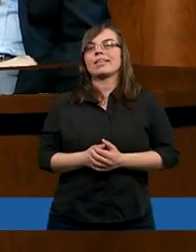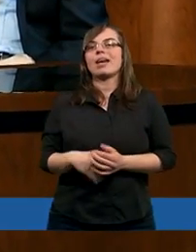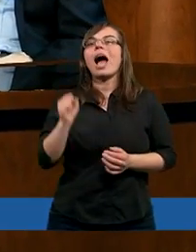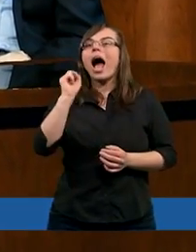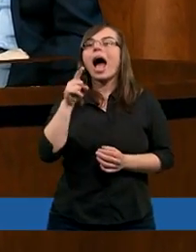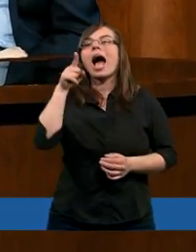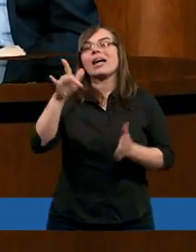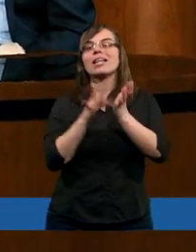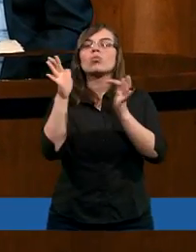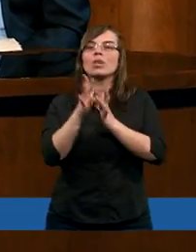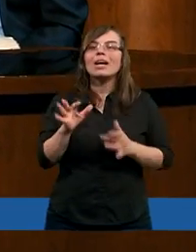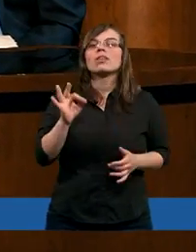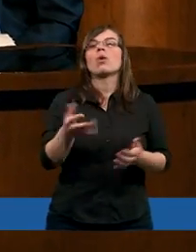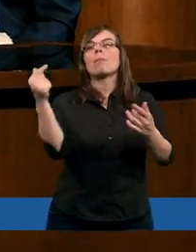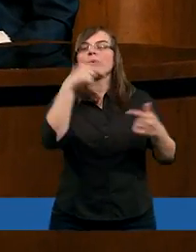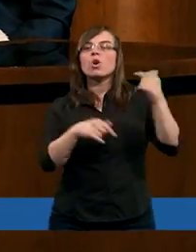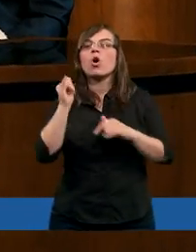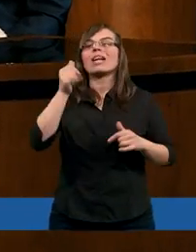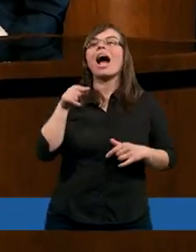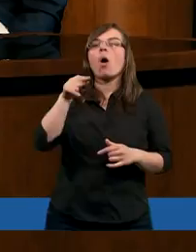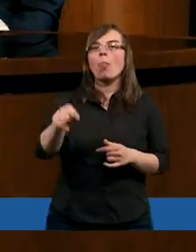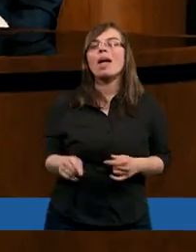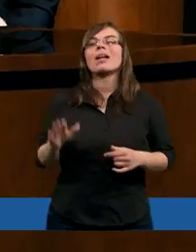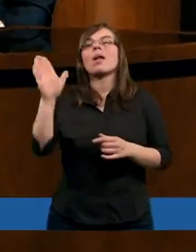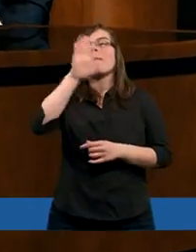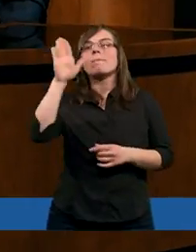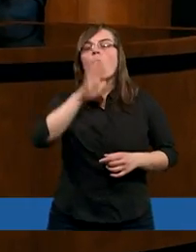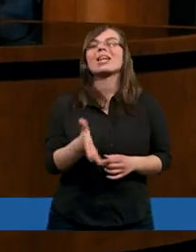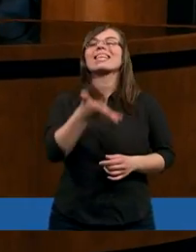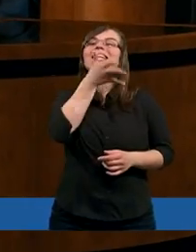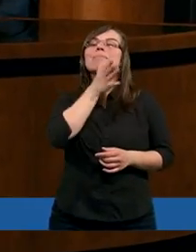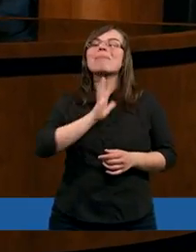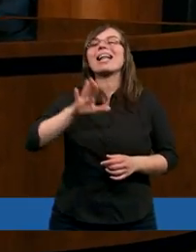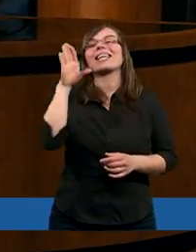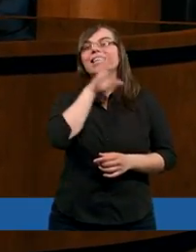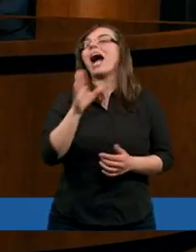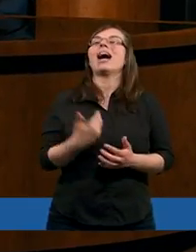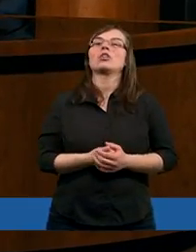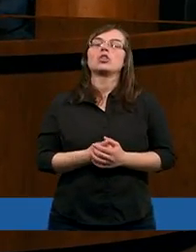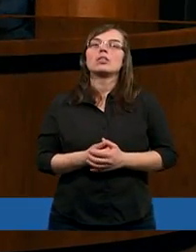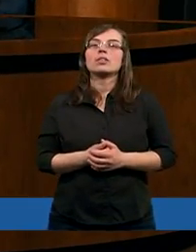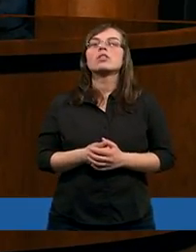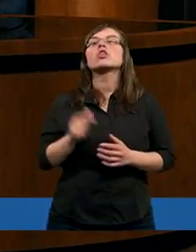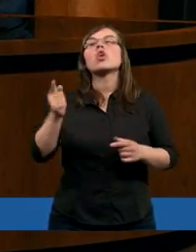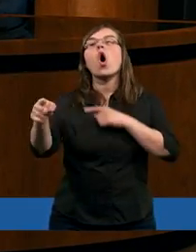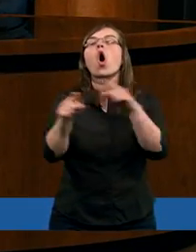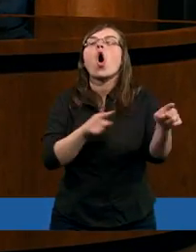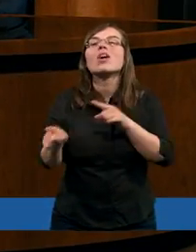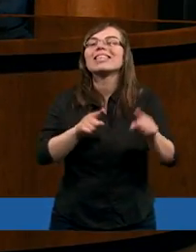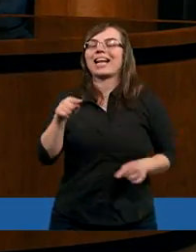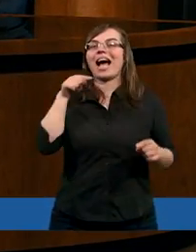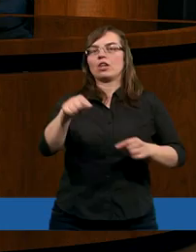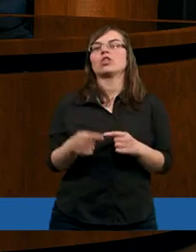A Jezus Chrystus przychodzi jako ten boski Mesjasz. Co